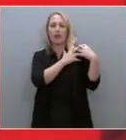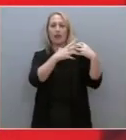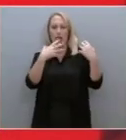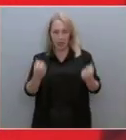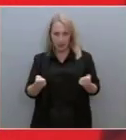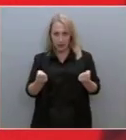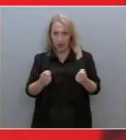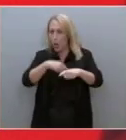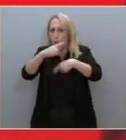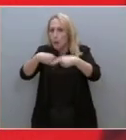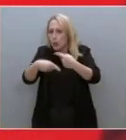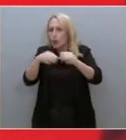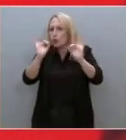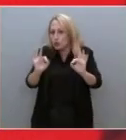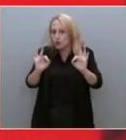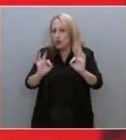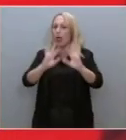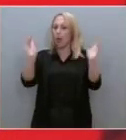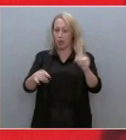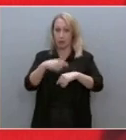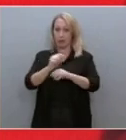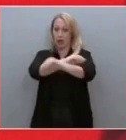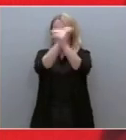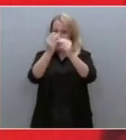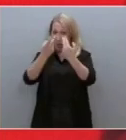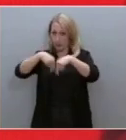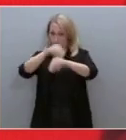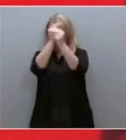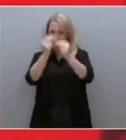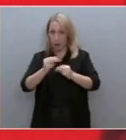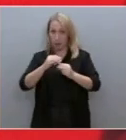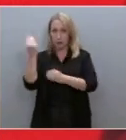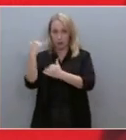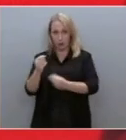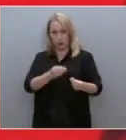Ποιοι έχουν ευθύνες. και να αποδώσει το πόρισμά της στο Ελληνικό Κοινοβούλιο.